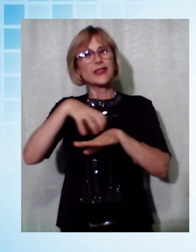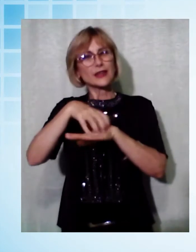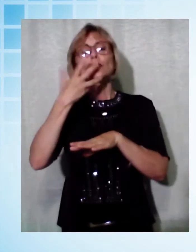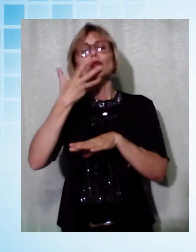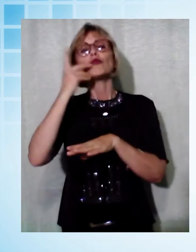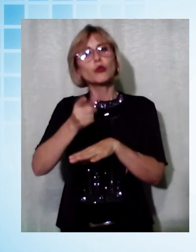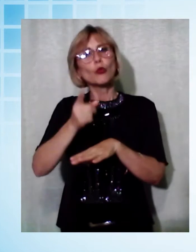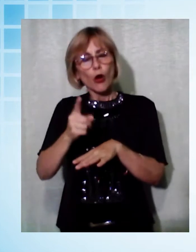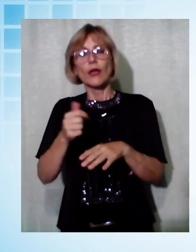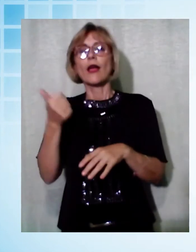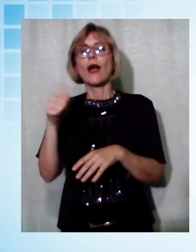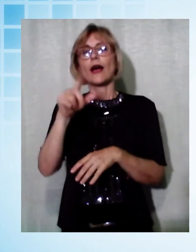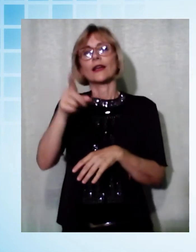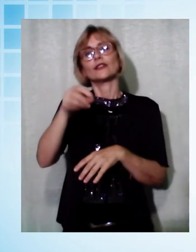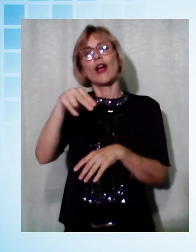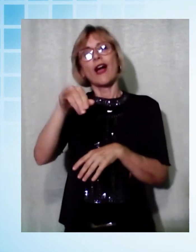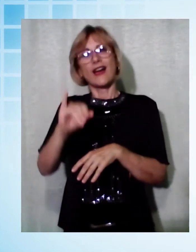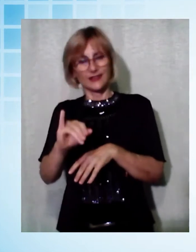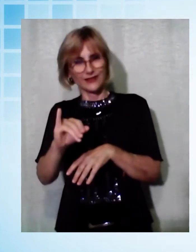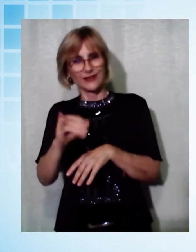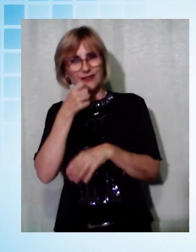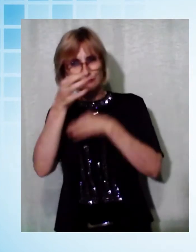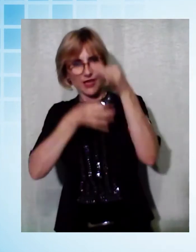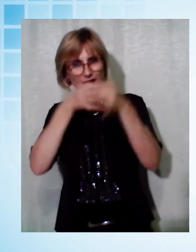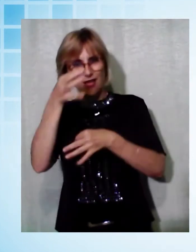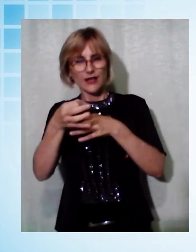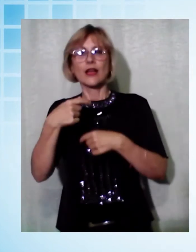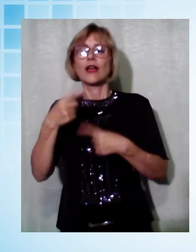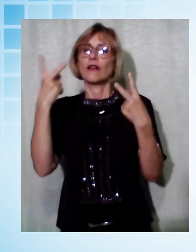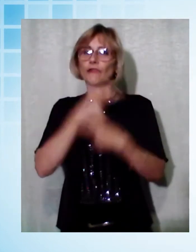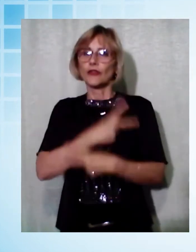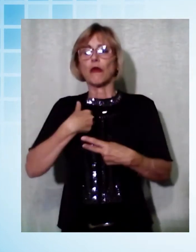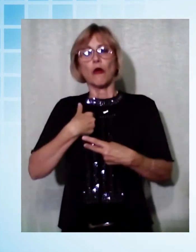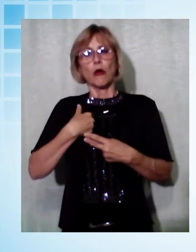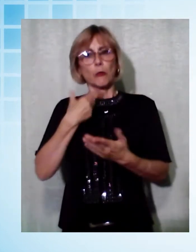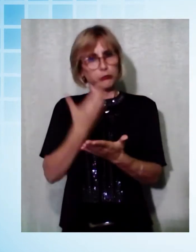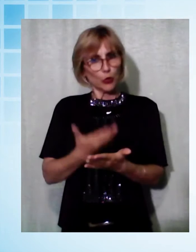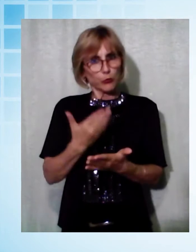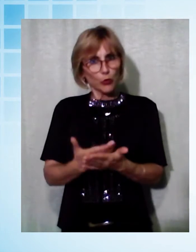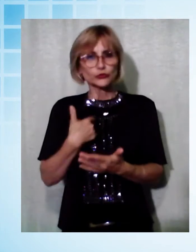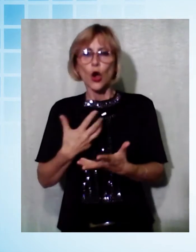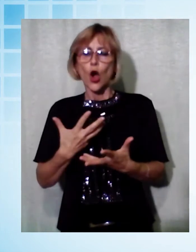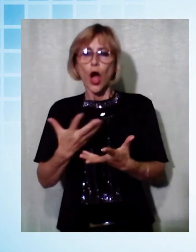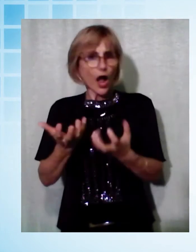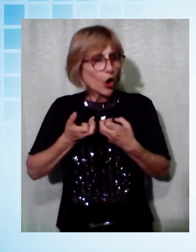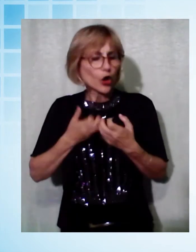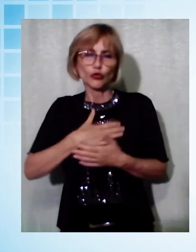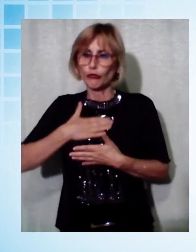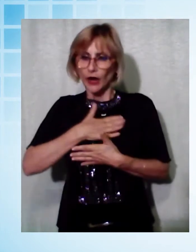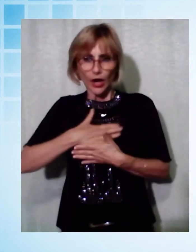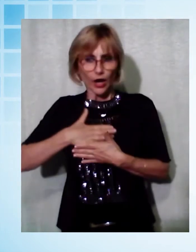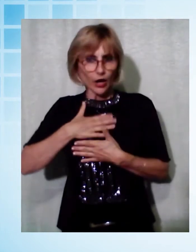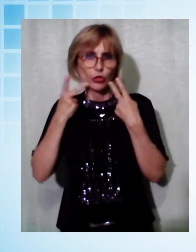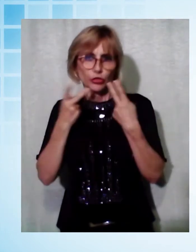naturalmente questo l'ho accolto a braccia aperte. Certo, comporterà un impegno di spesa, che abbiamo